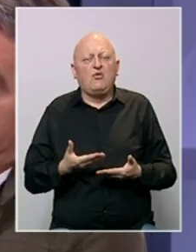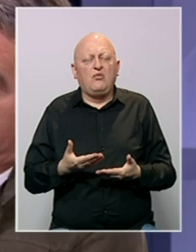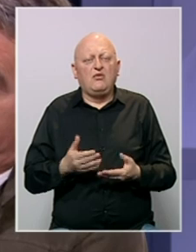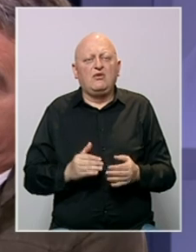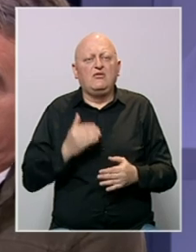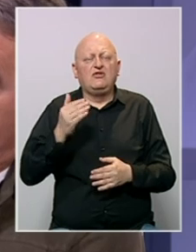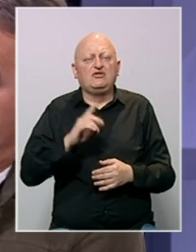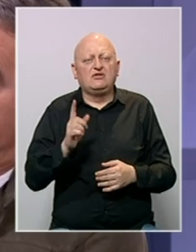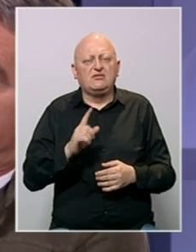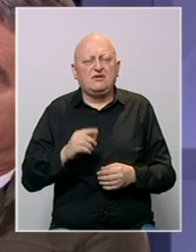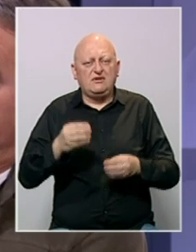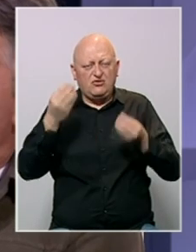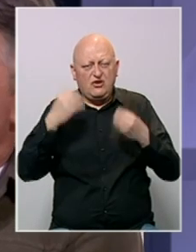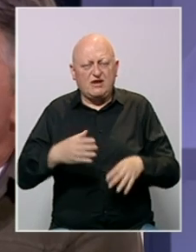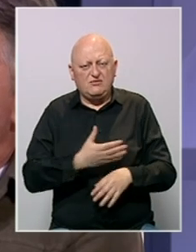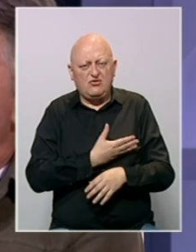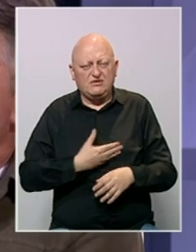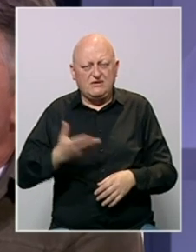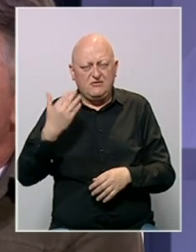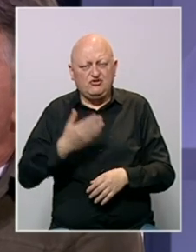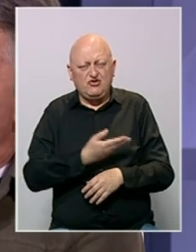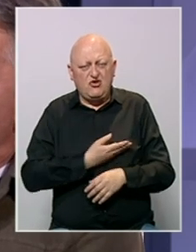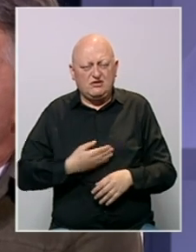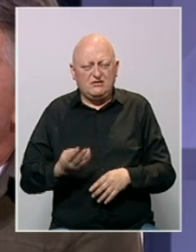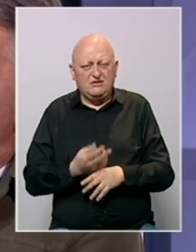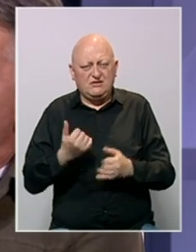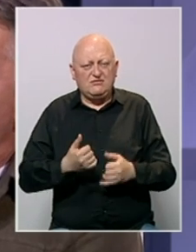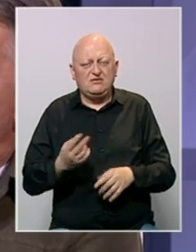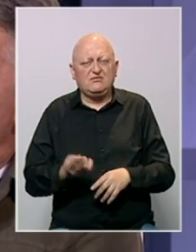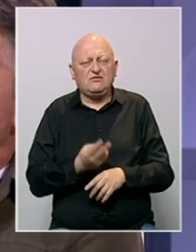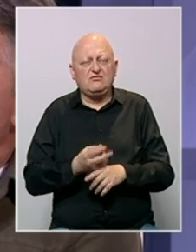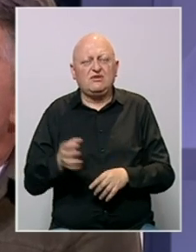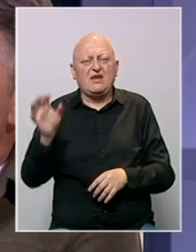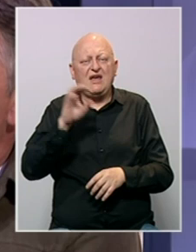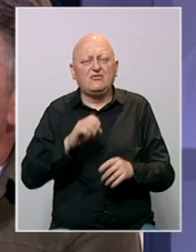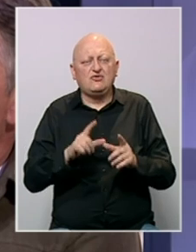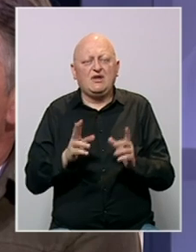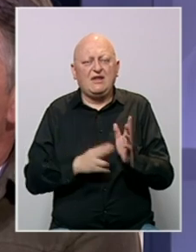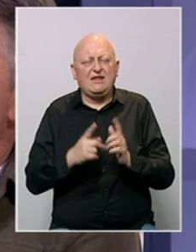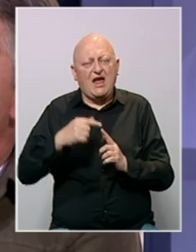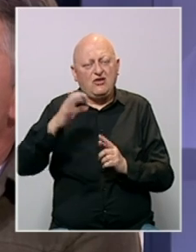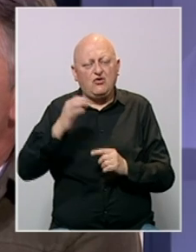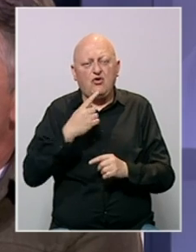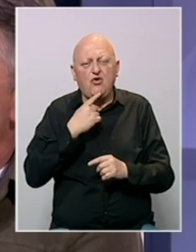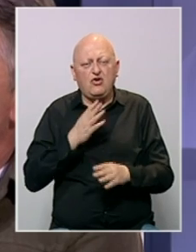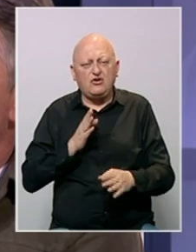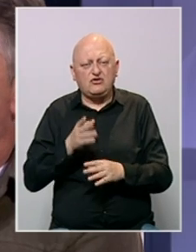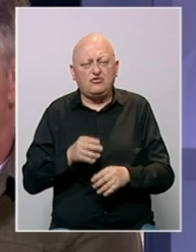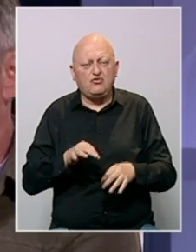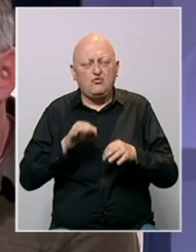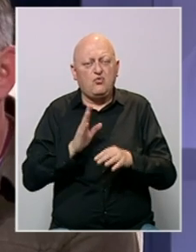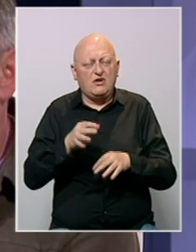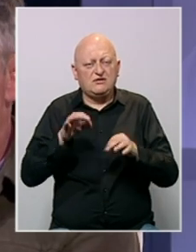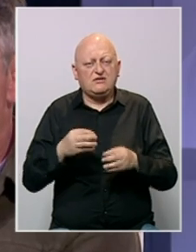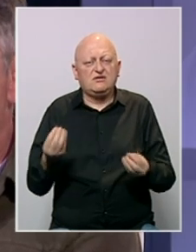Više to nije samo raspad Jugoslavije i države bivše Jugoslavije. Sada imate države Evropske unije i NATO-a koji direktno ulaze u igru.